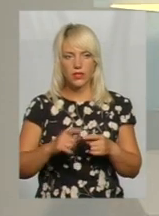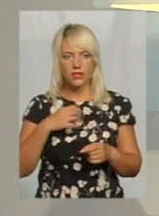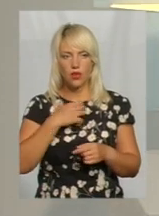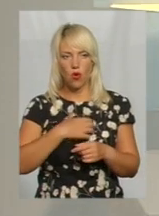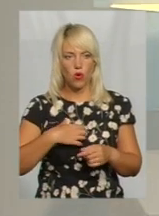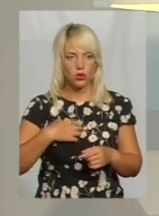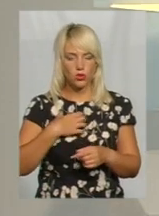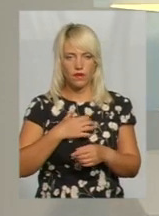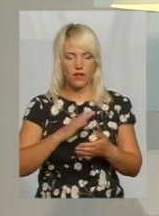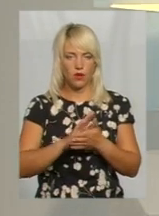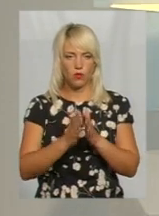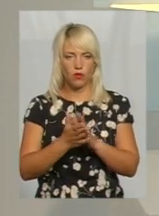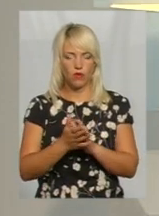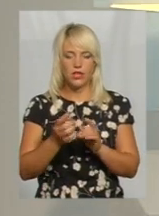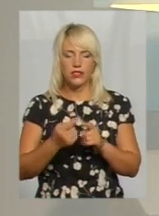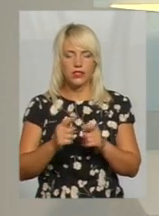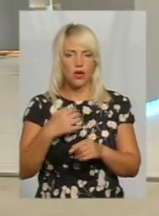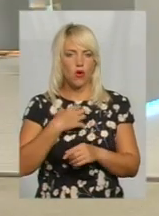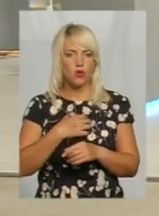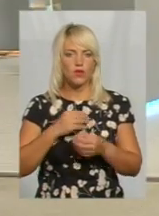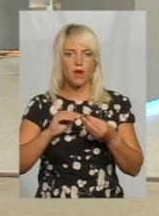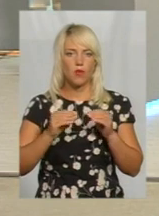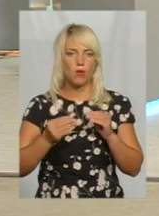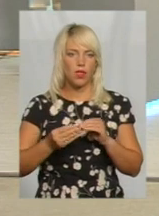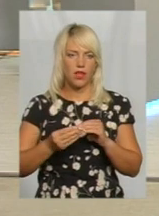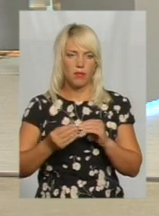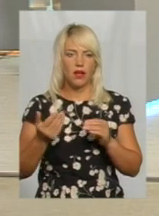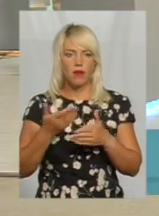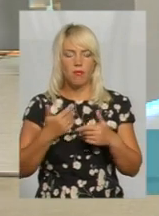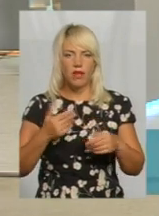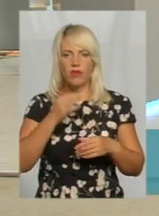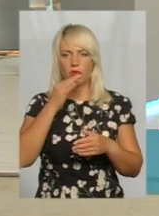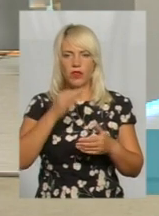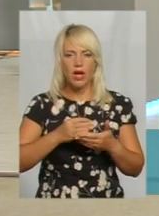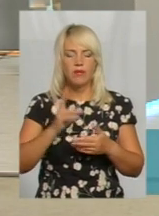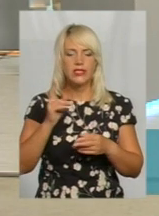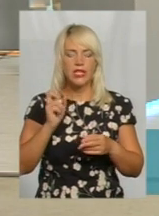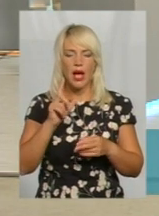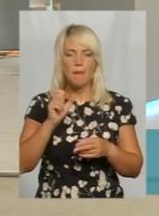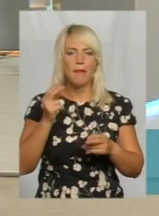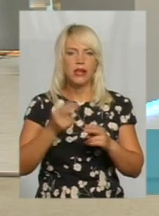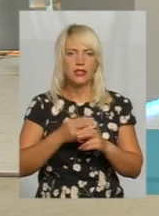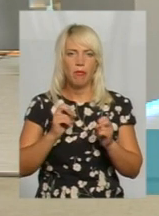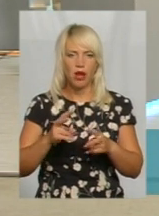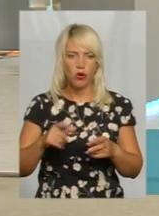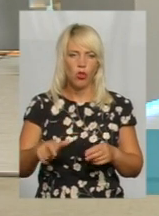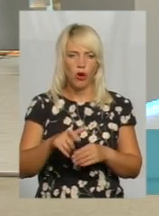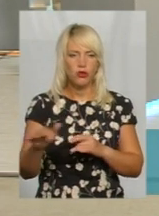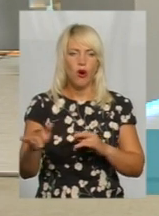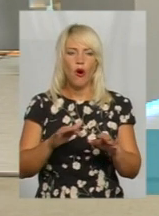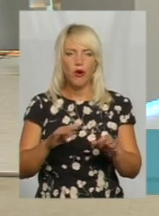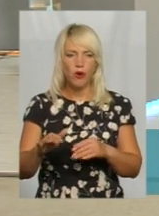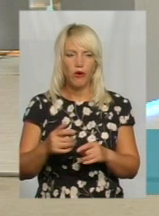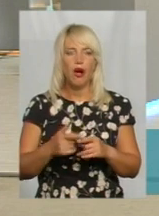проблема, яку потрібно нам. Ми забезпечимо відповідальність за безпеку дорожнього руху на переданих нам